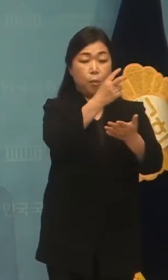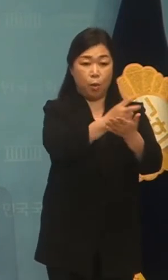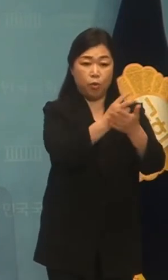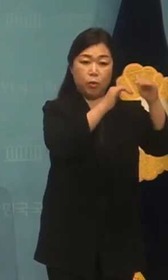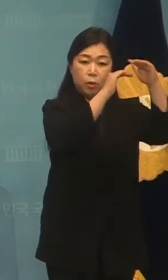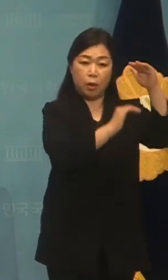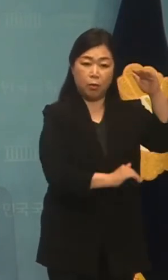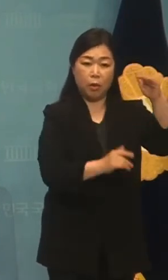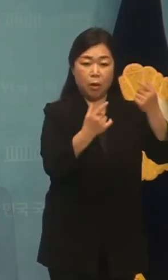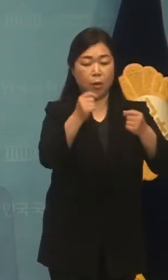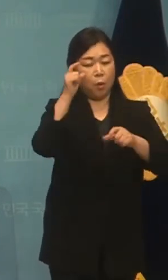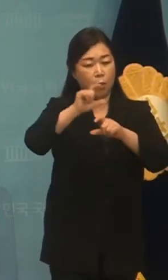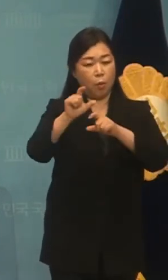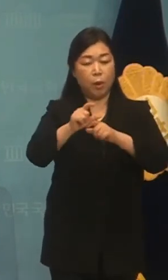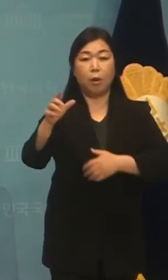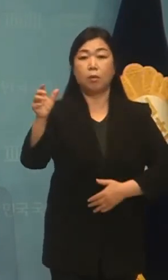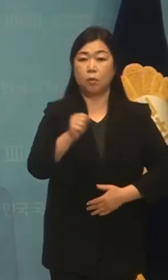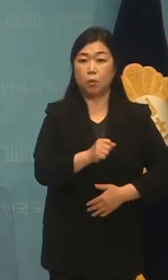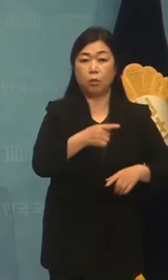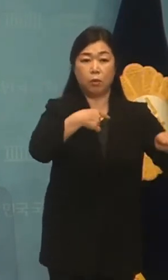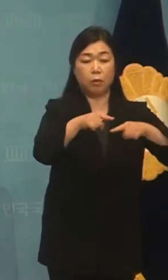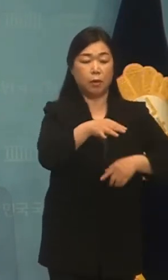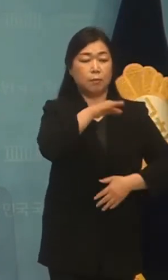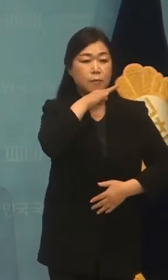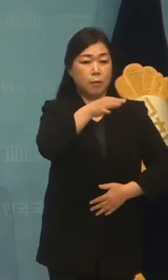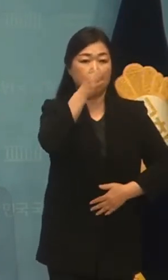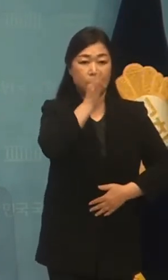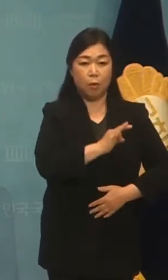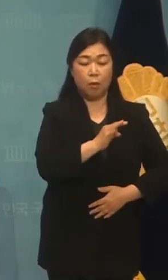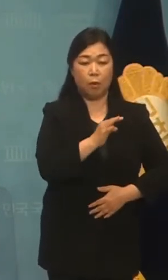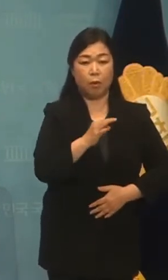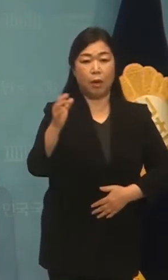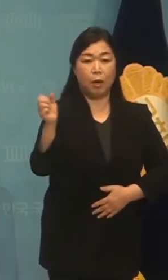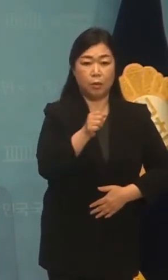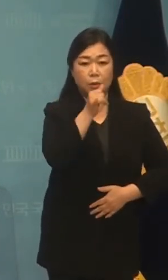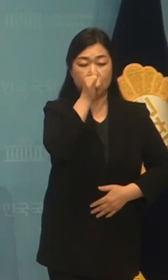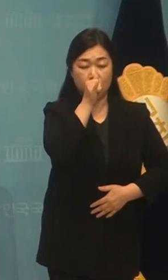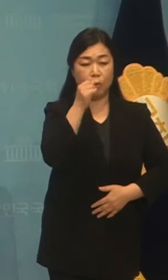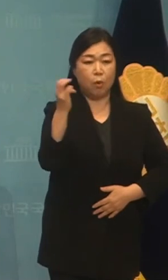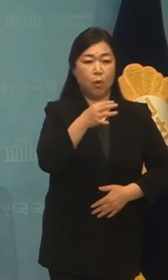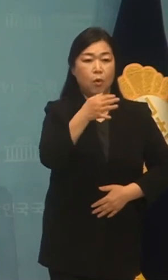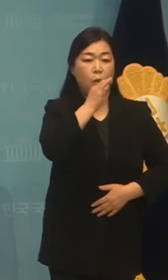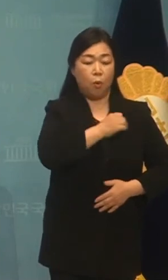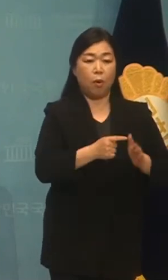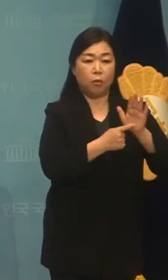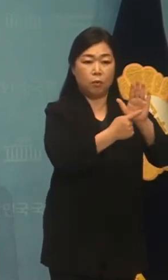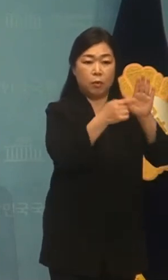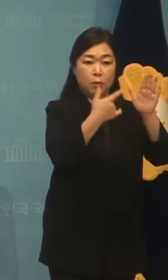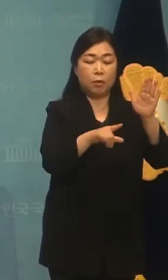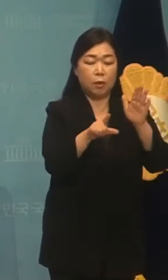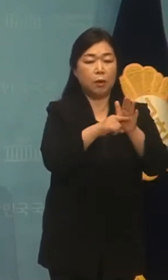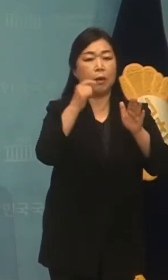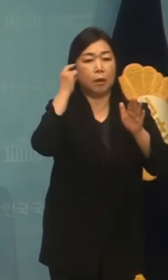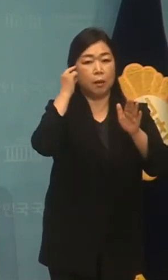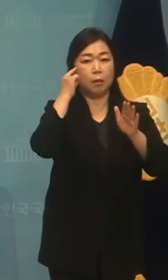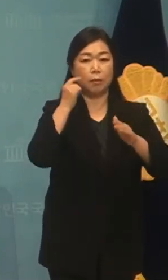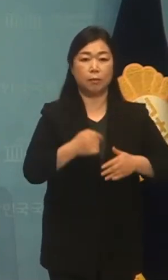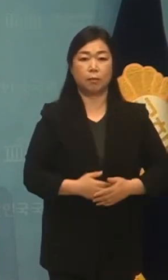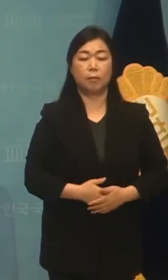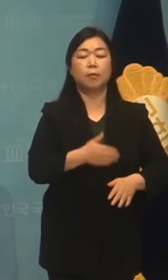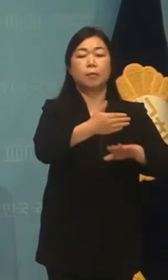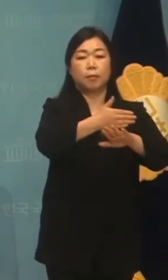이란 공군 속에서 정책의 실효성을 높이고 협박을 급변화하는 데 기하의 것으로 생각합니다.